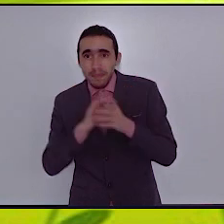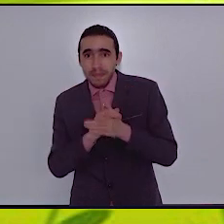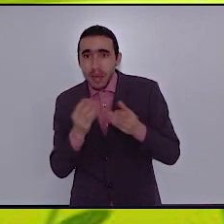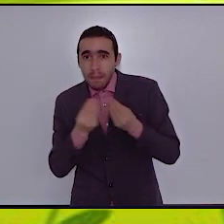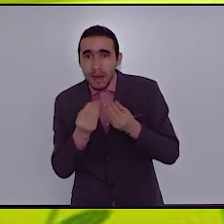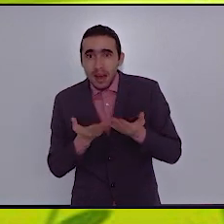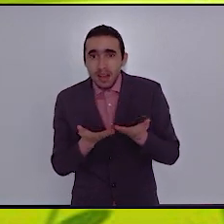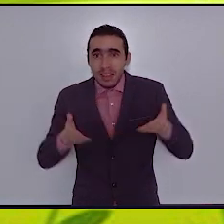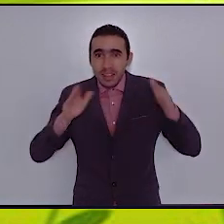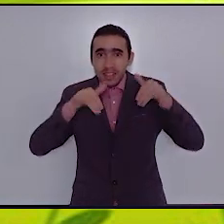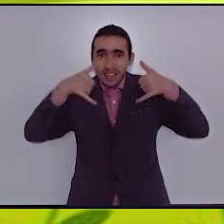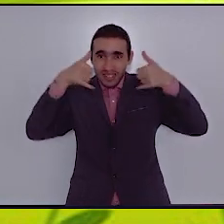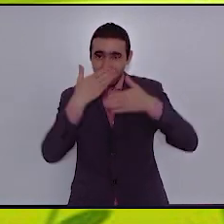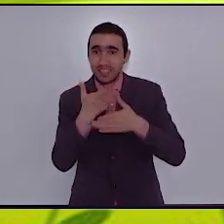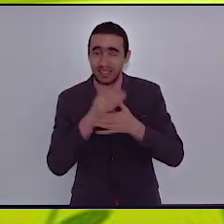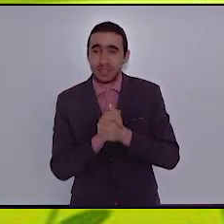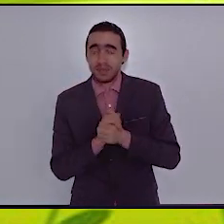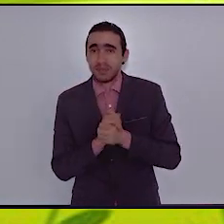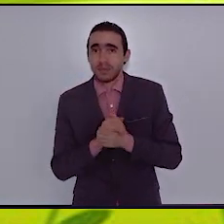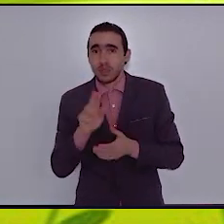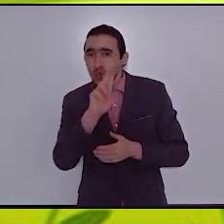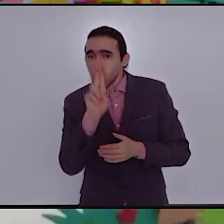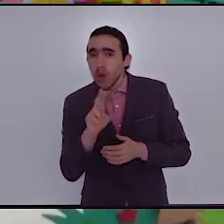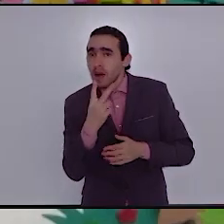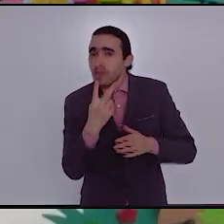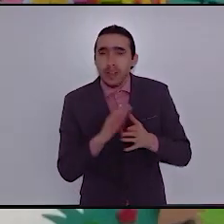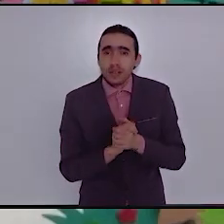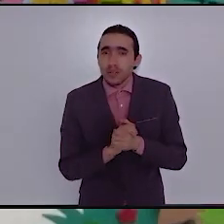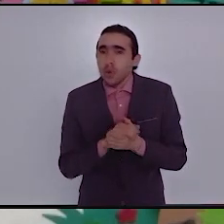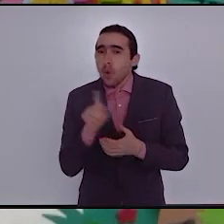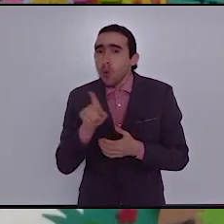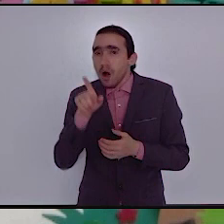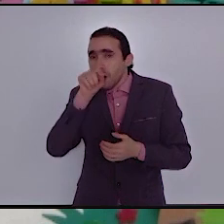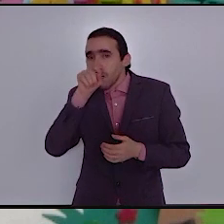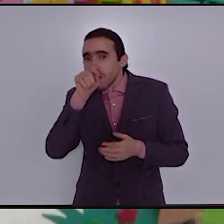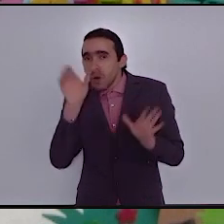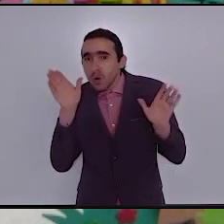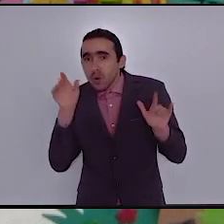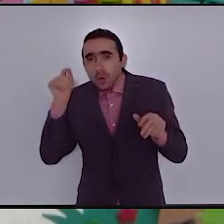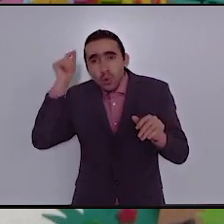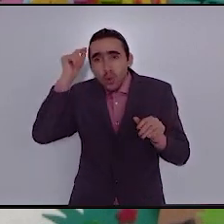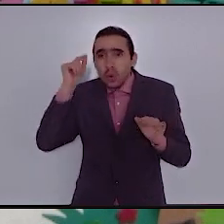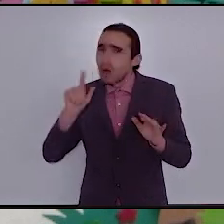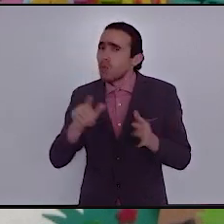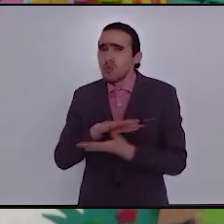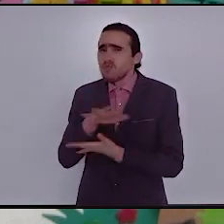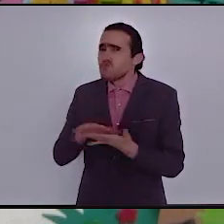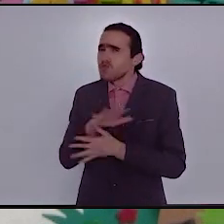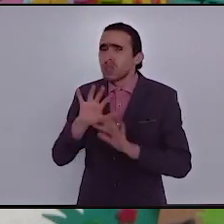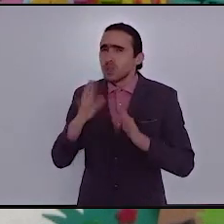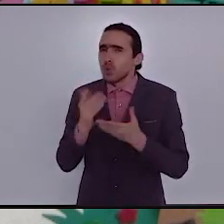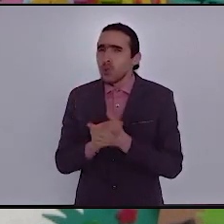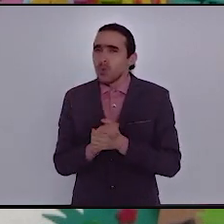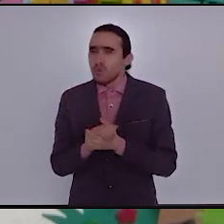سؤالها؟ ما المشكلة التي واجهت الغراب؟ فكروا معي